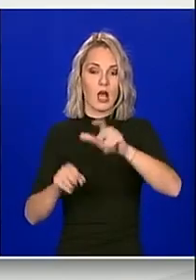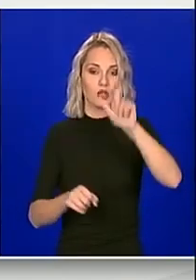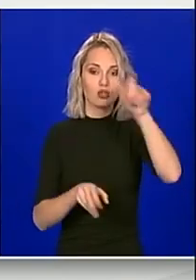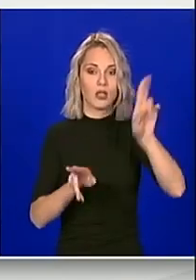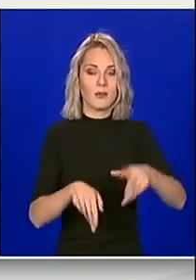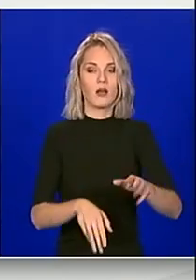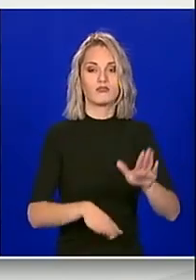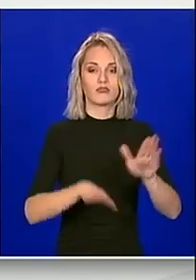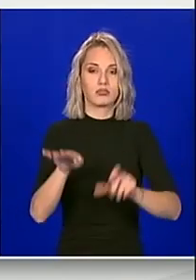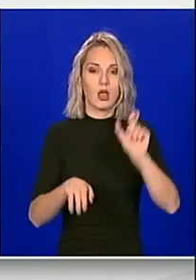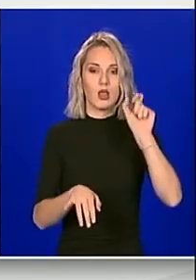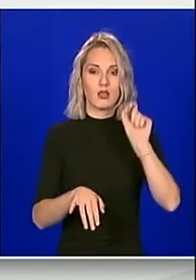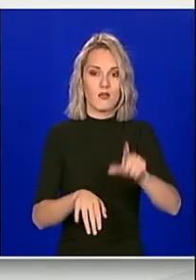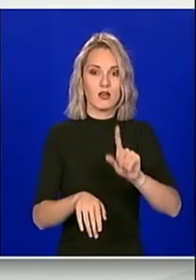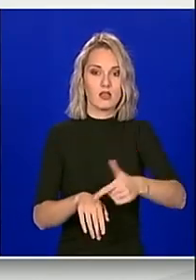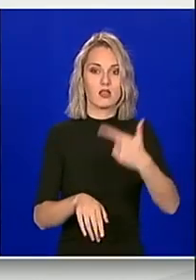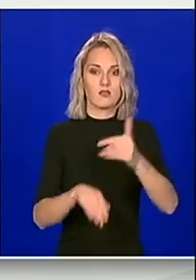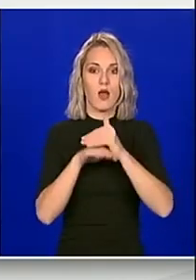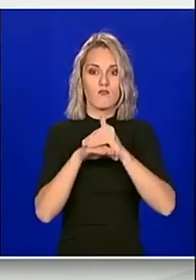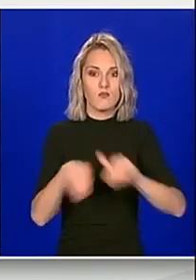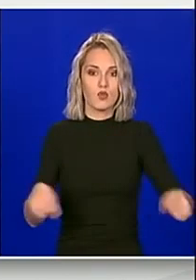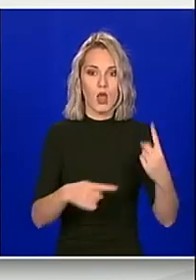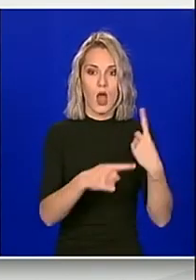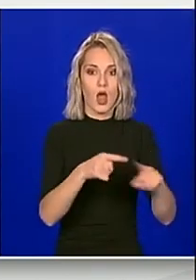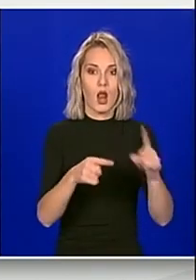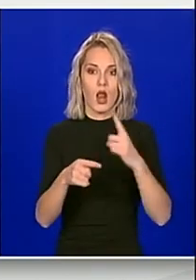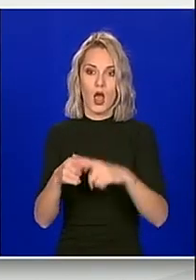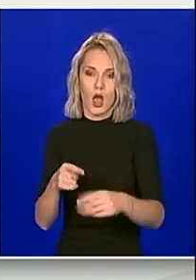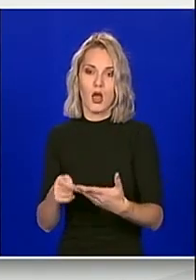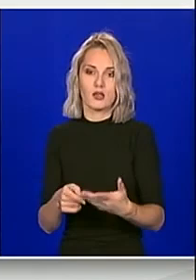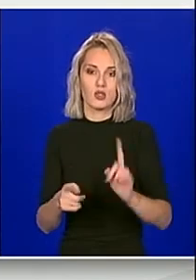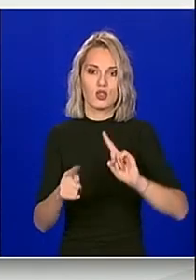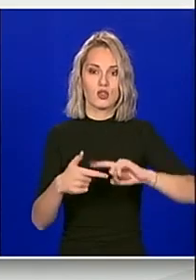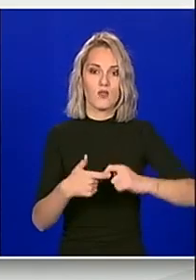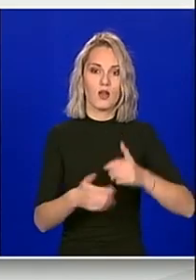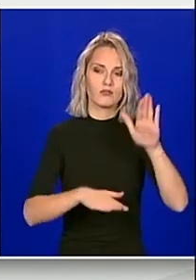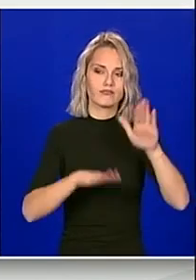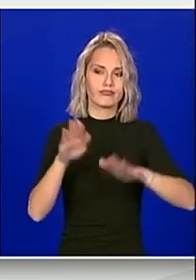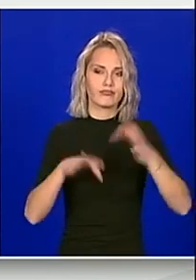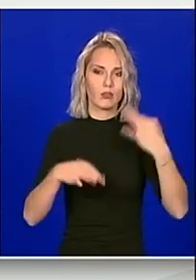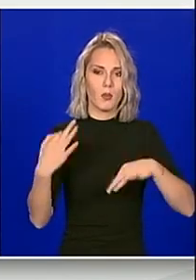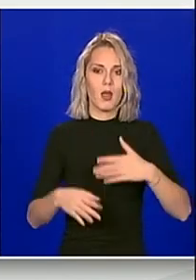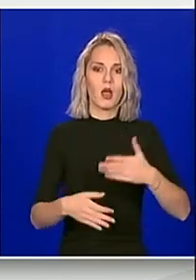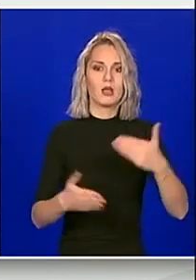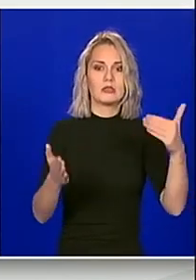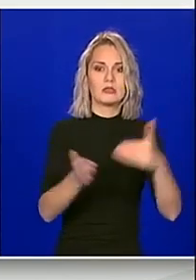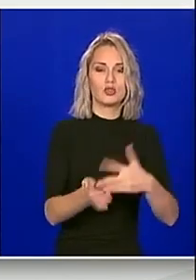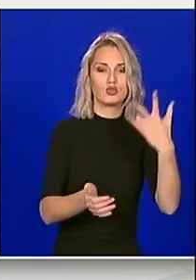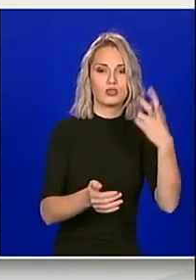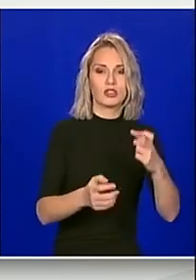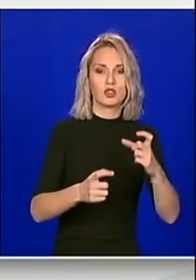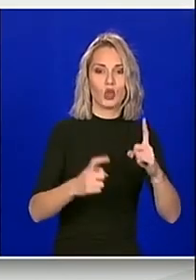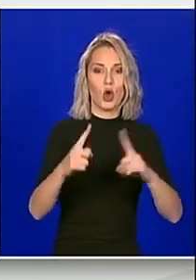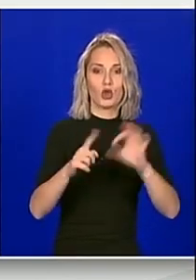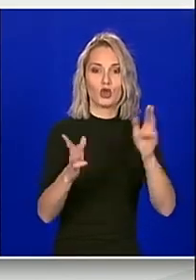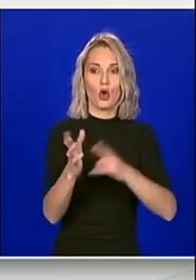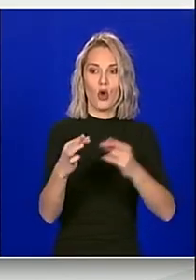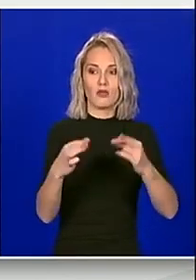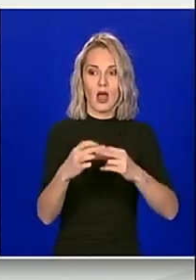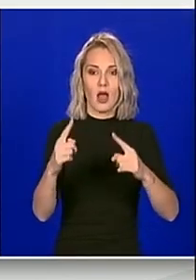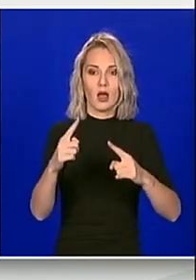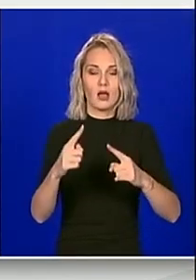12,2 milijuna različitih artikala, dakle cirka to je 1300 tona zaštitne opreme,